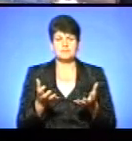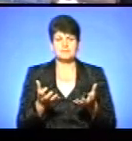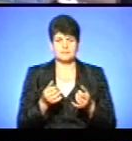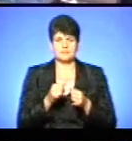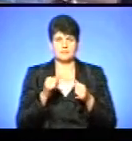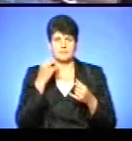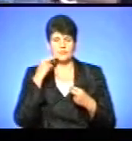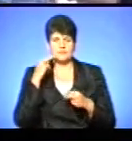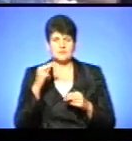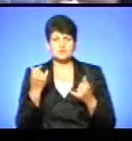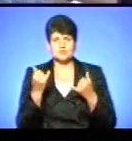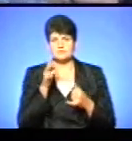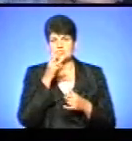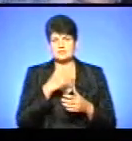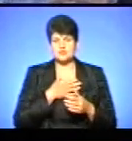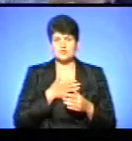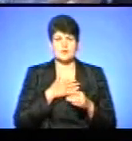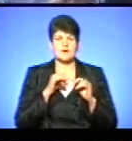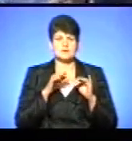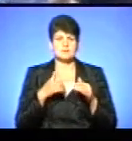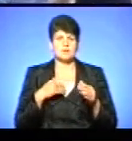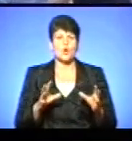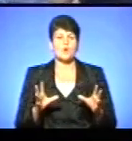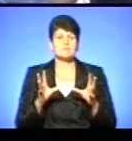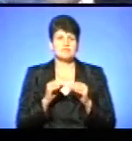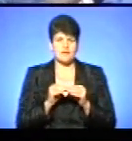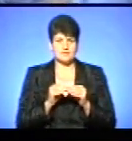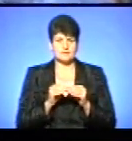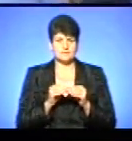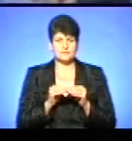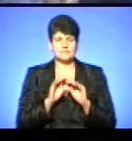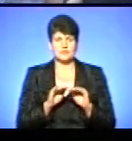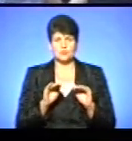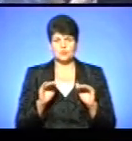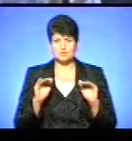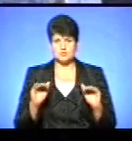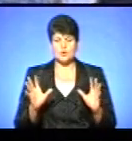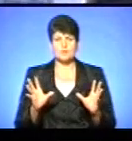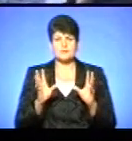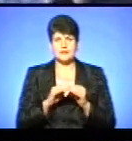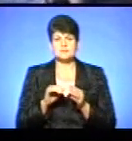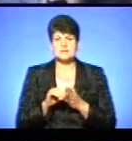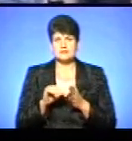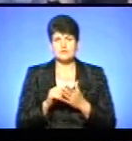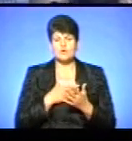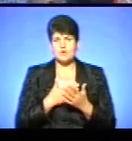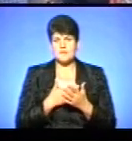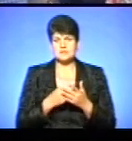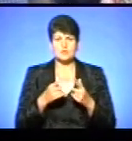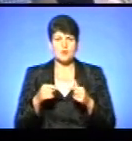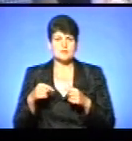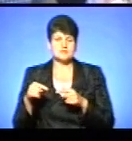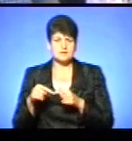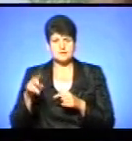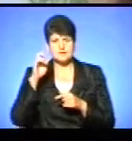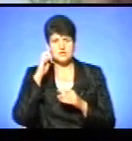сьогодні під час нашої акції ми об'єднали учнів, об'єднали представників громадських організацій,